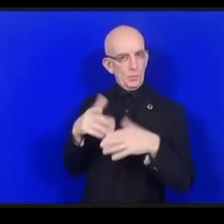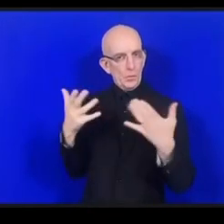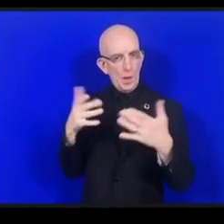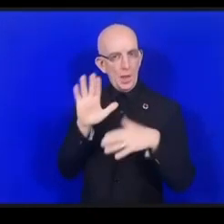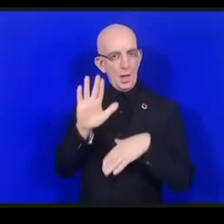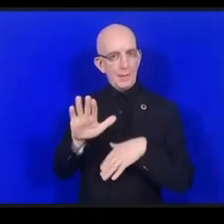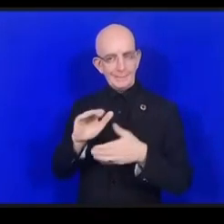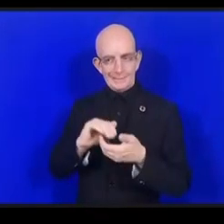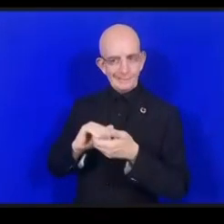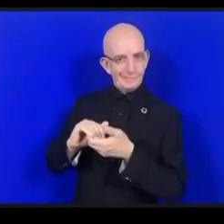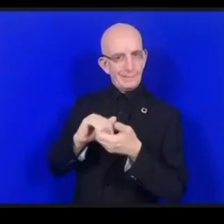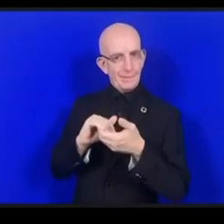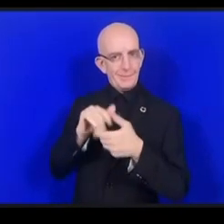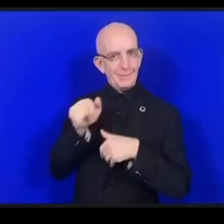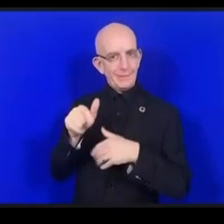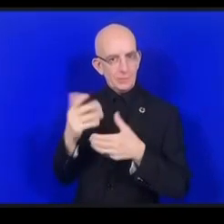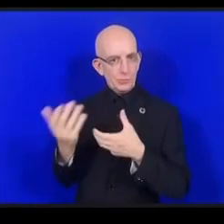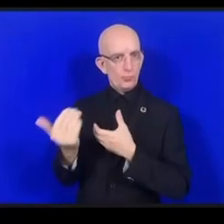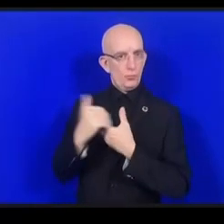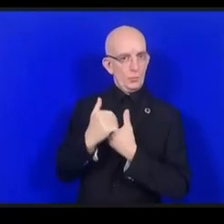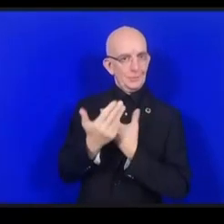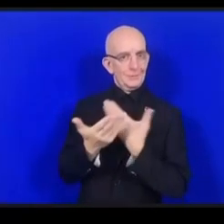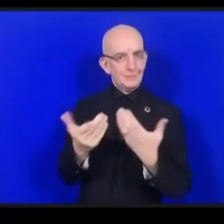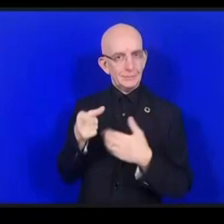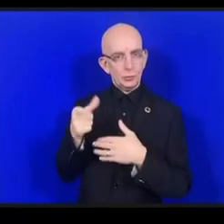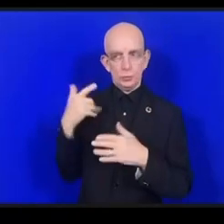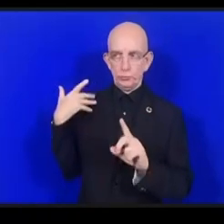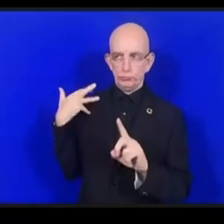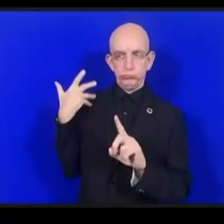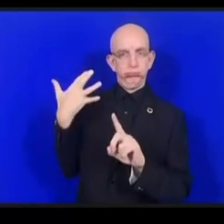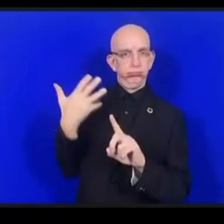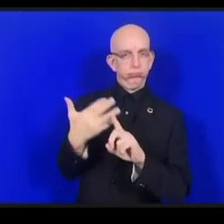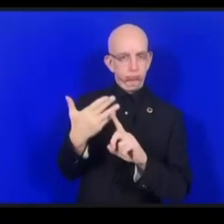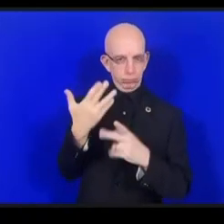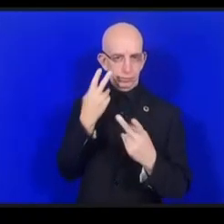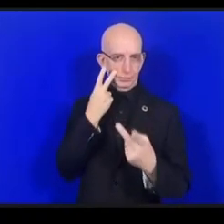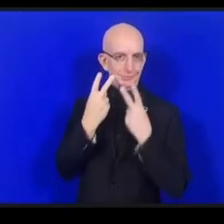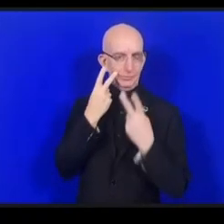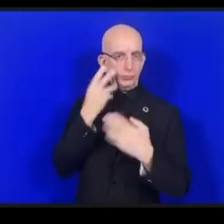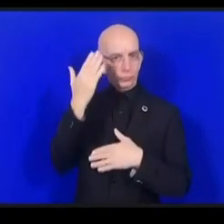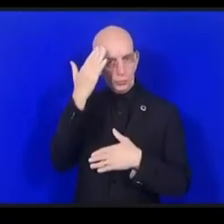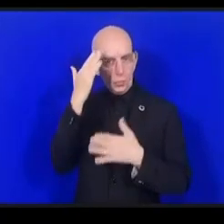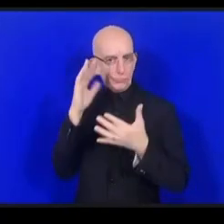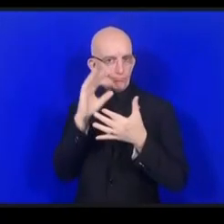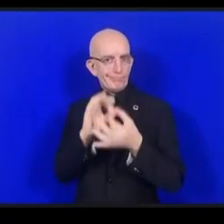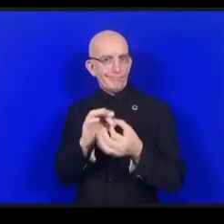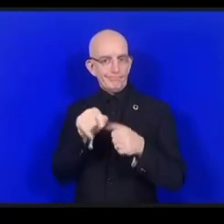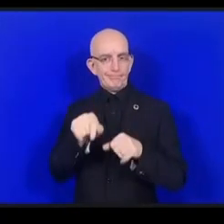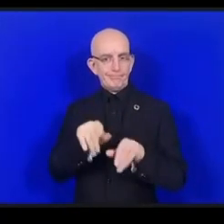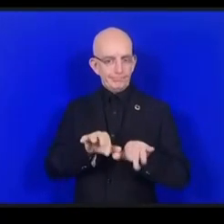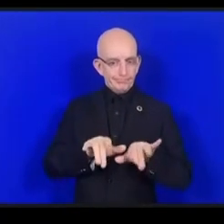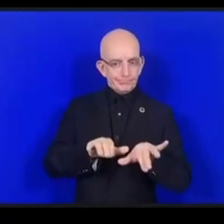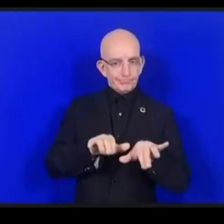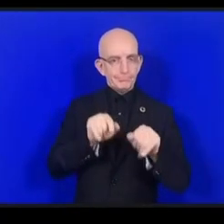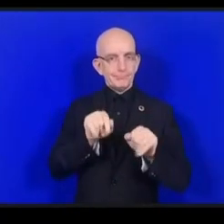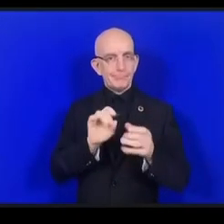التحالفات الدينامية الأكثر حنكة عندكم تجربة في إنترنت الأشياء